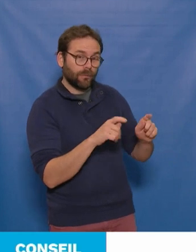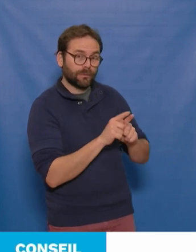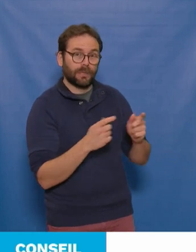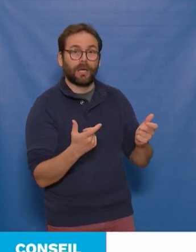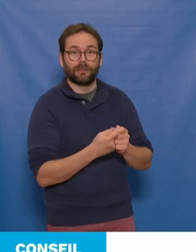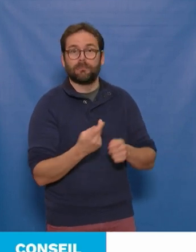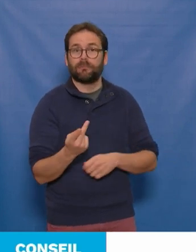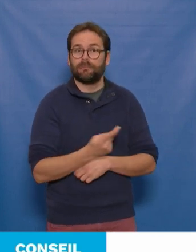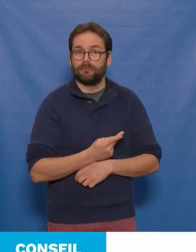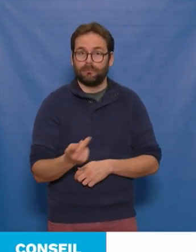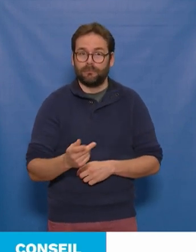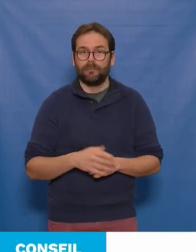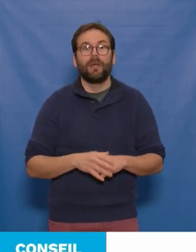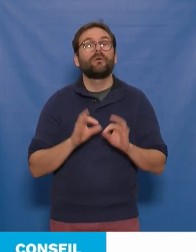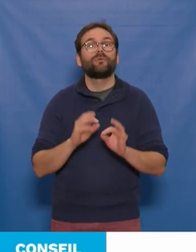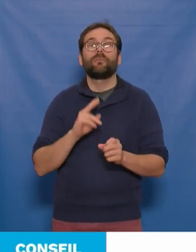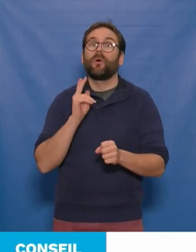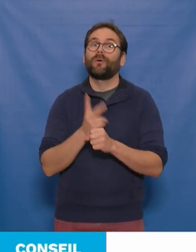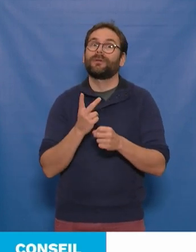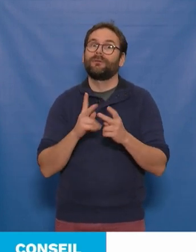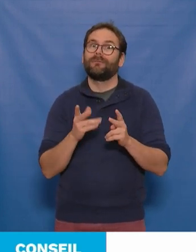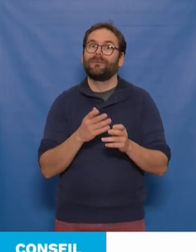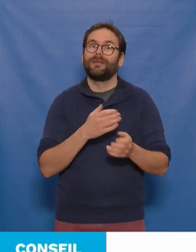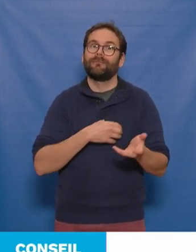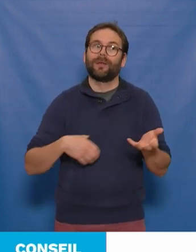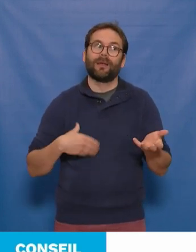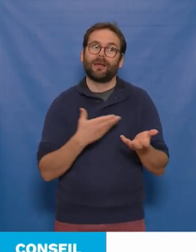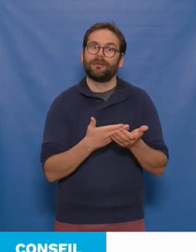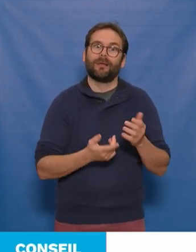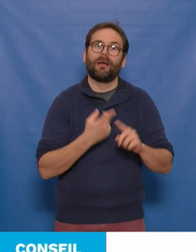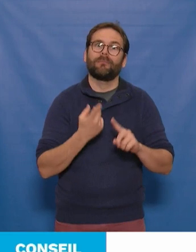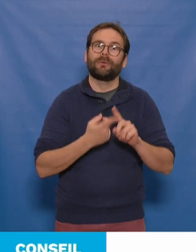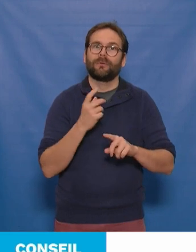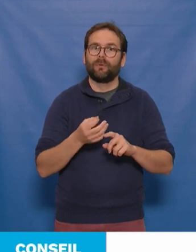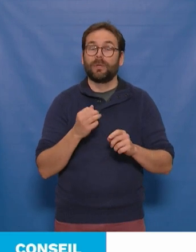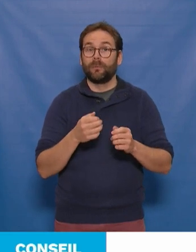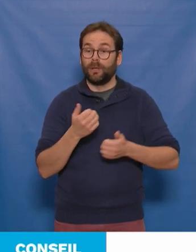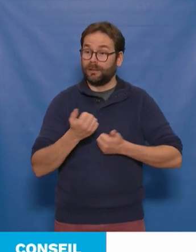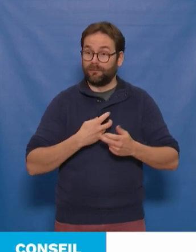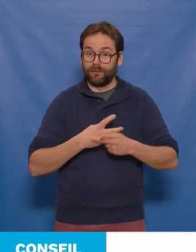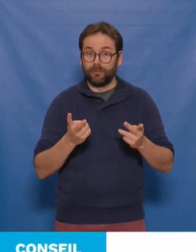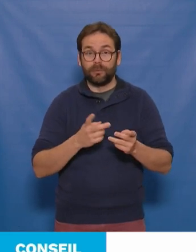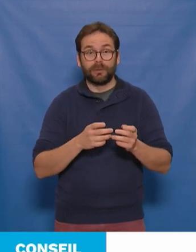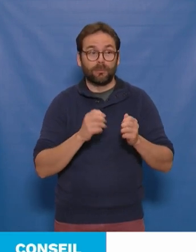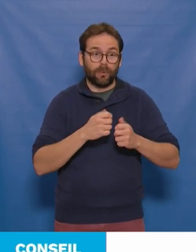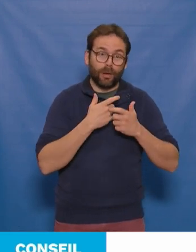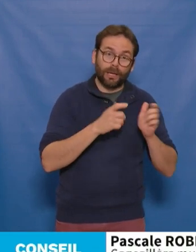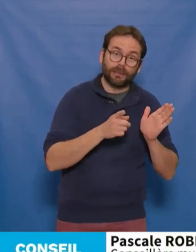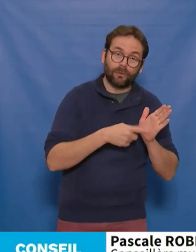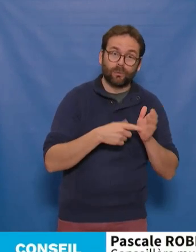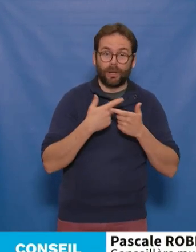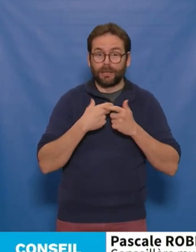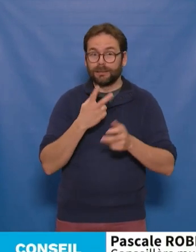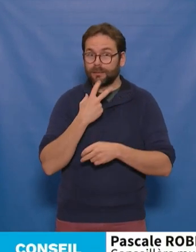L'hôtel de ville revêt une importance particulière, c'est un service public qui permet l'accès aux droits, l'accès à la citoyenneté,